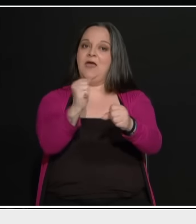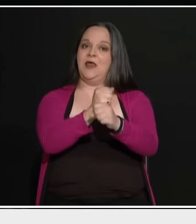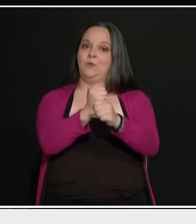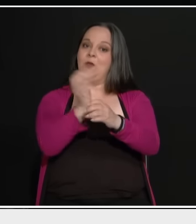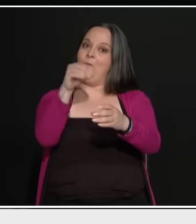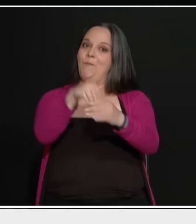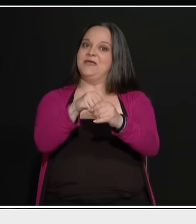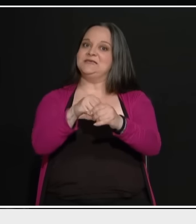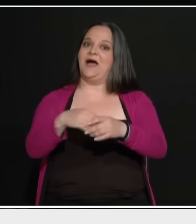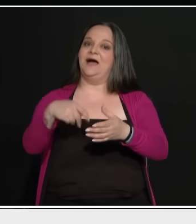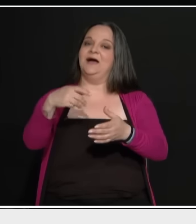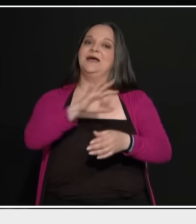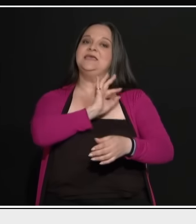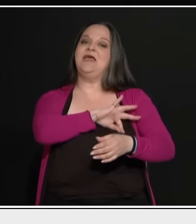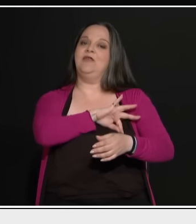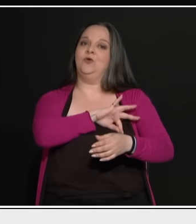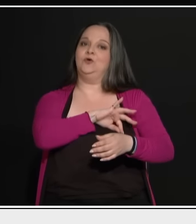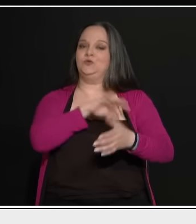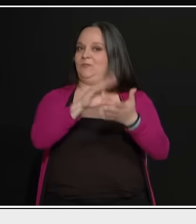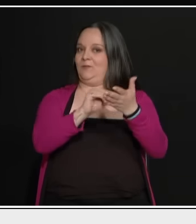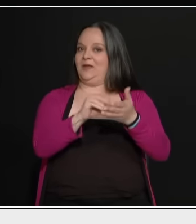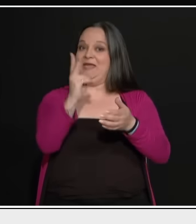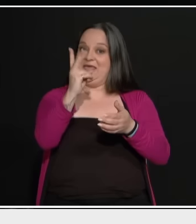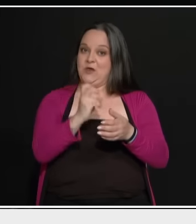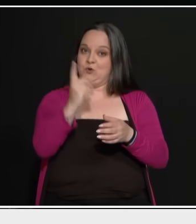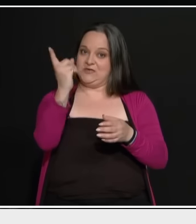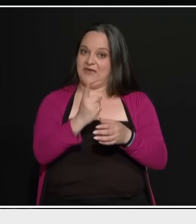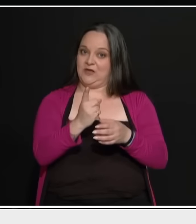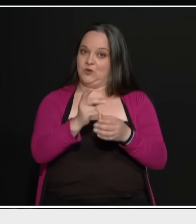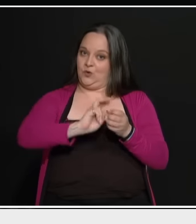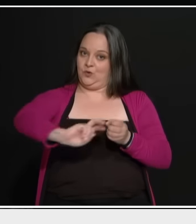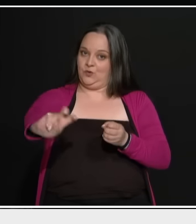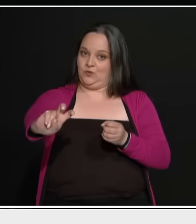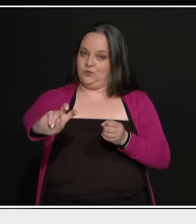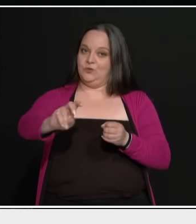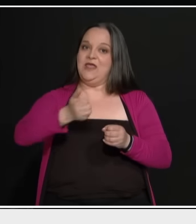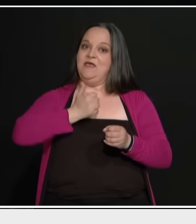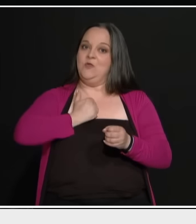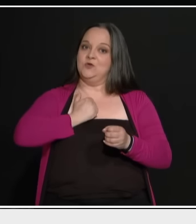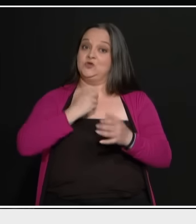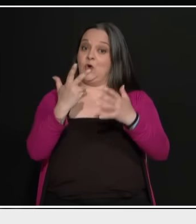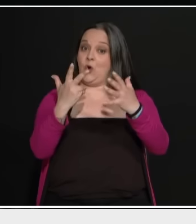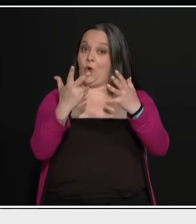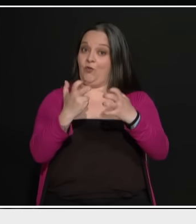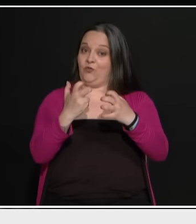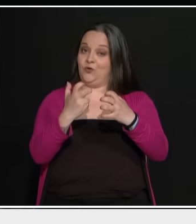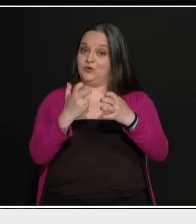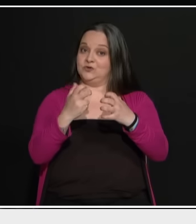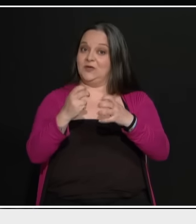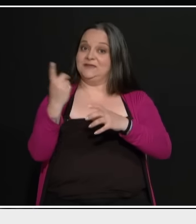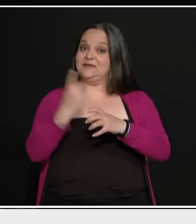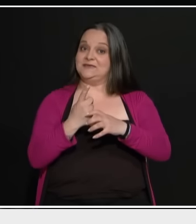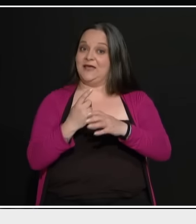επιχειρήσεων. Πείτε μου λίγο αυτό. Δηλαδή ένα 20% να το παίρνουν οι ίδιοι οι διοκτήτες των εταιριών και ένα 80% να